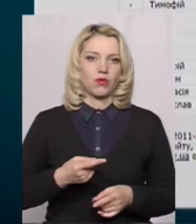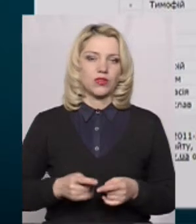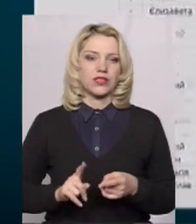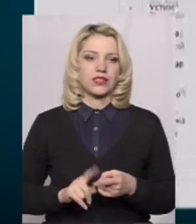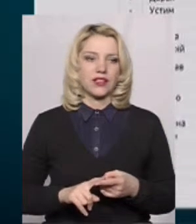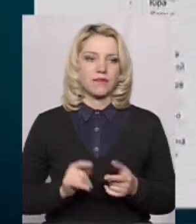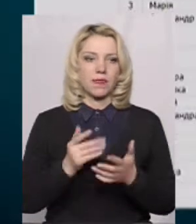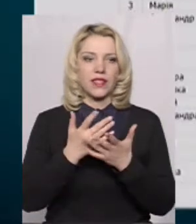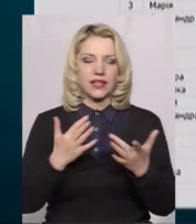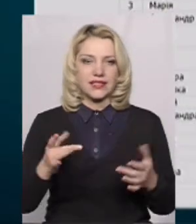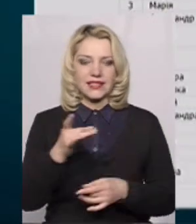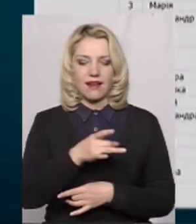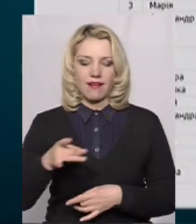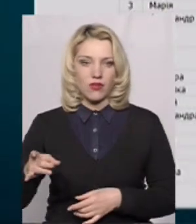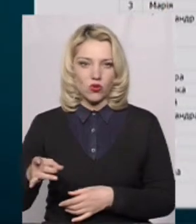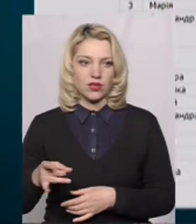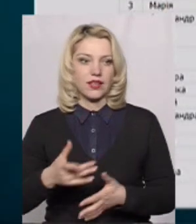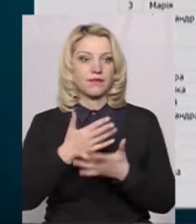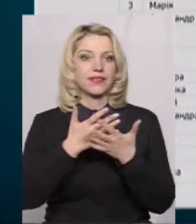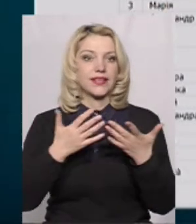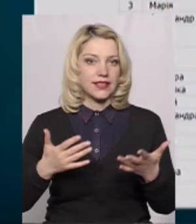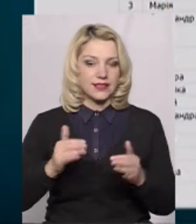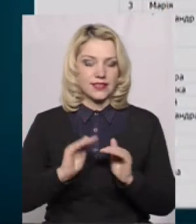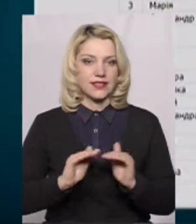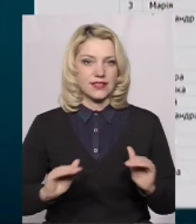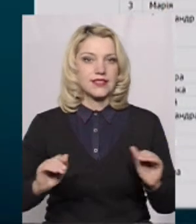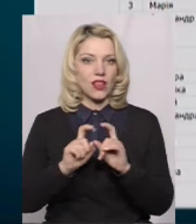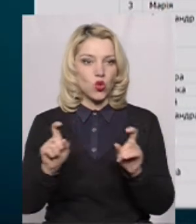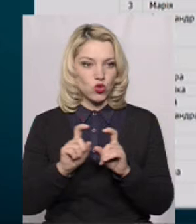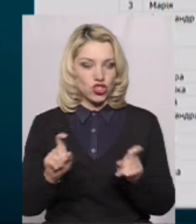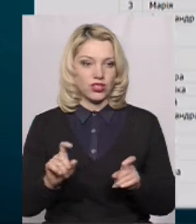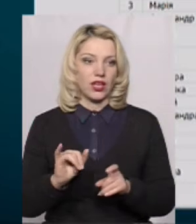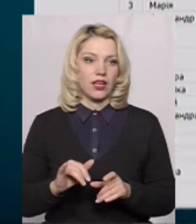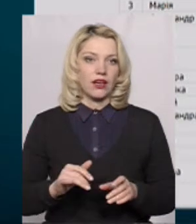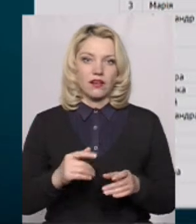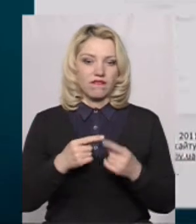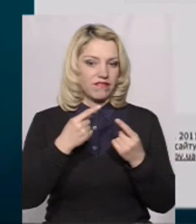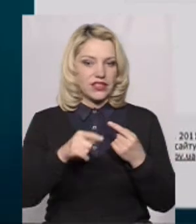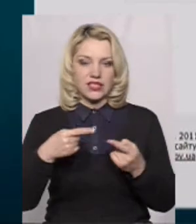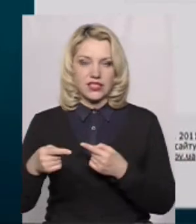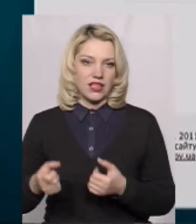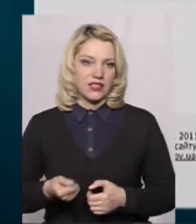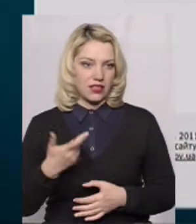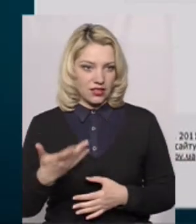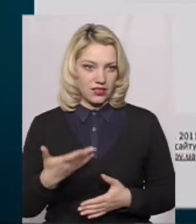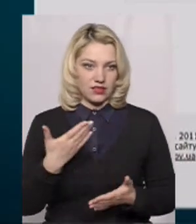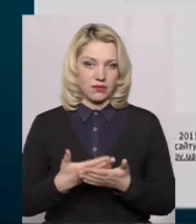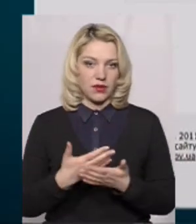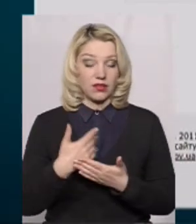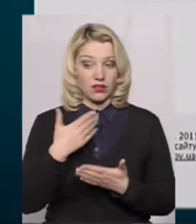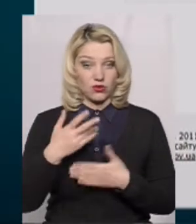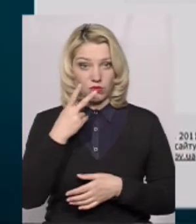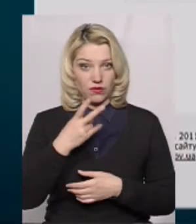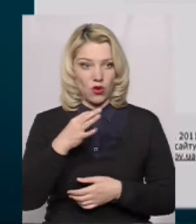це різні райони, різні садочки. Дуже відрізняється кількість. Скажімо, як я